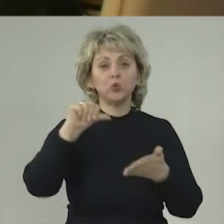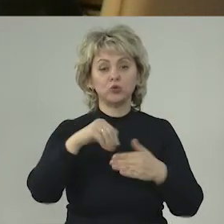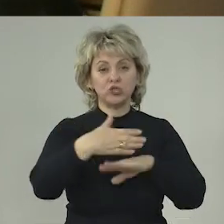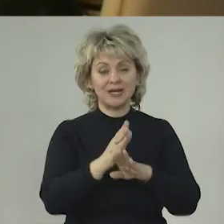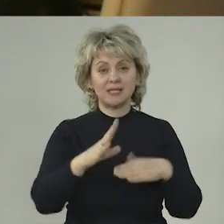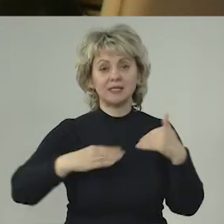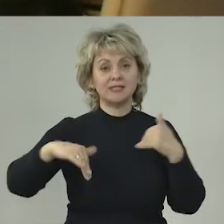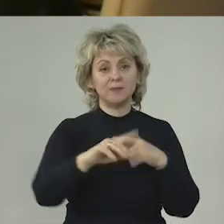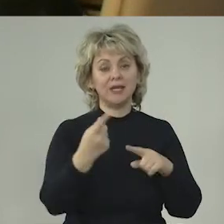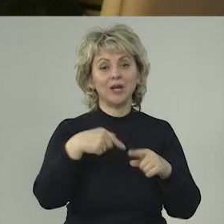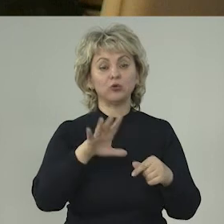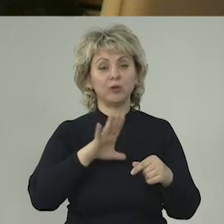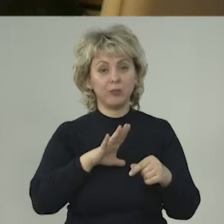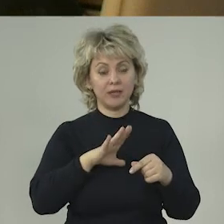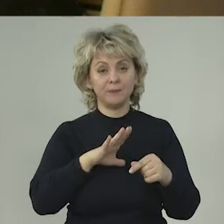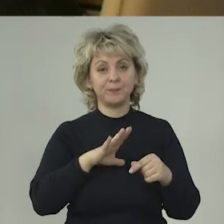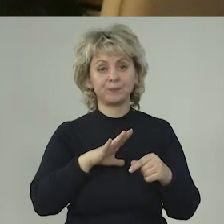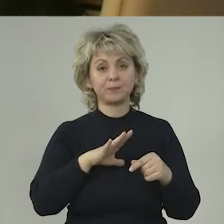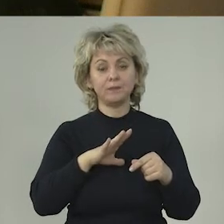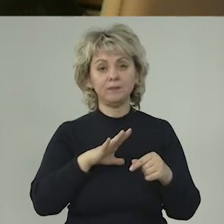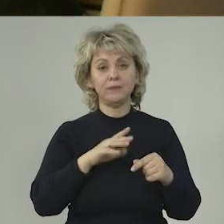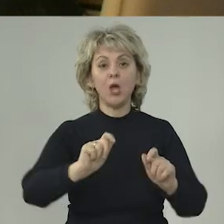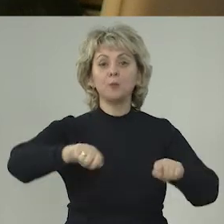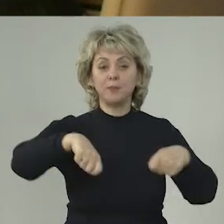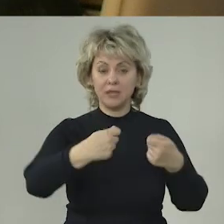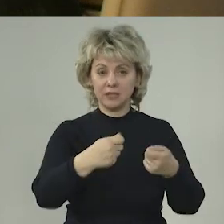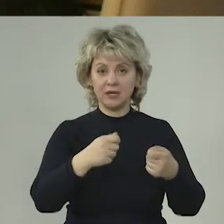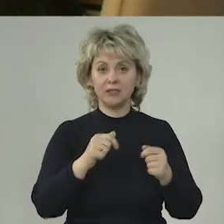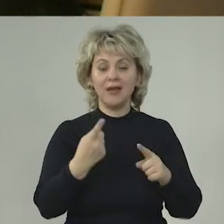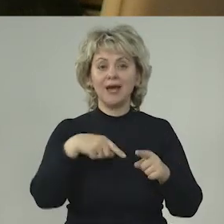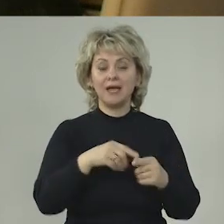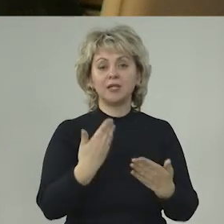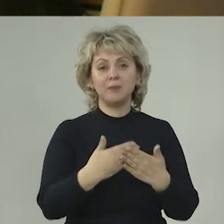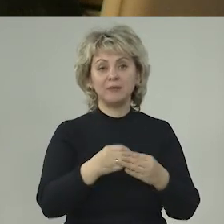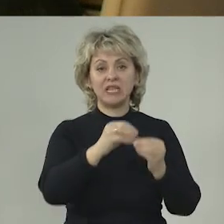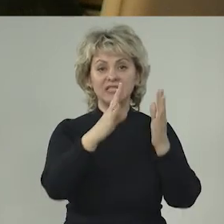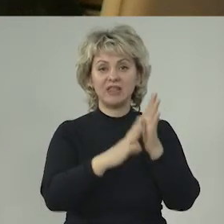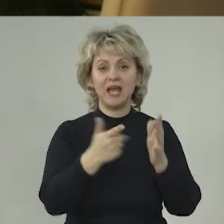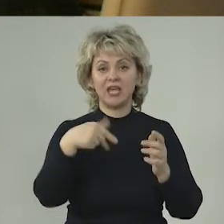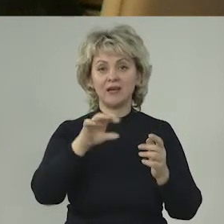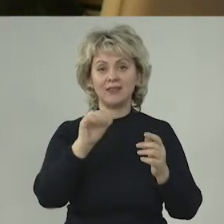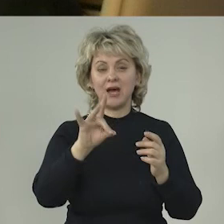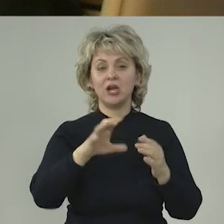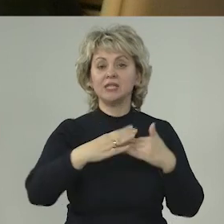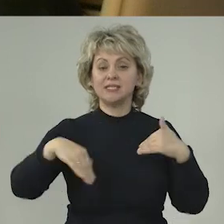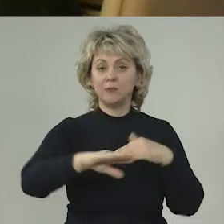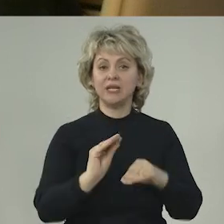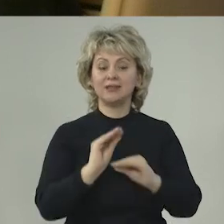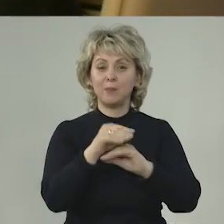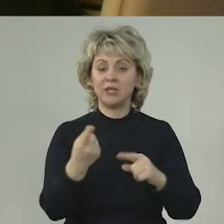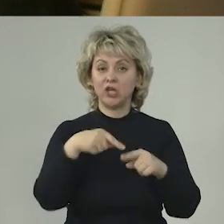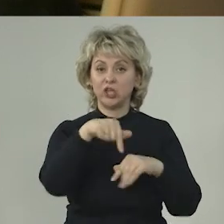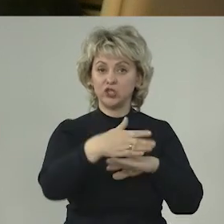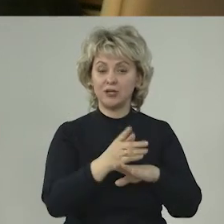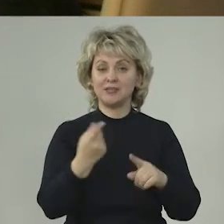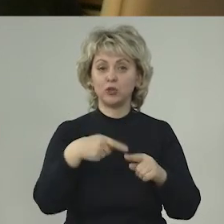участок земли, который будет для этого передан, это примерно 19 гектар земли, дополнительно к